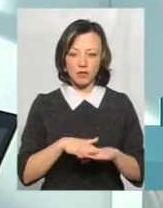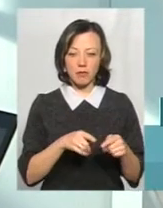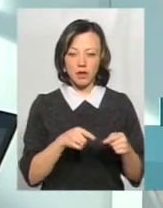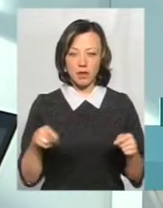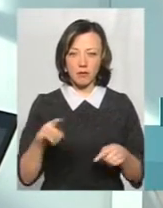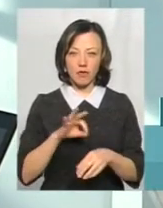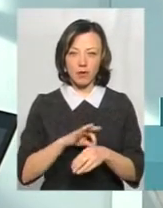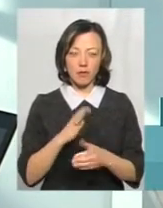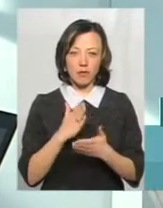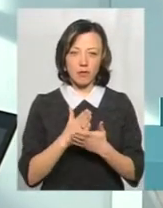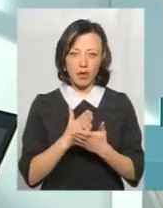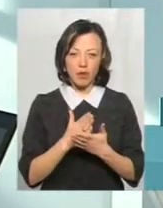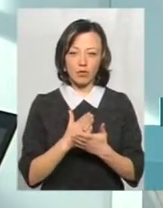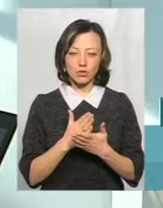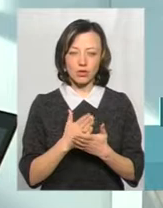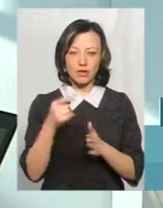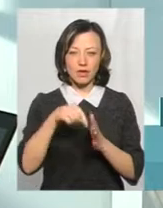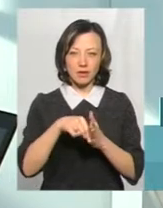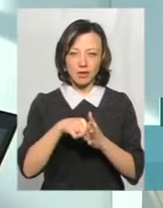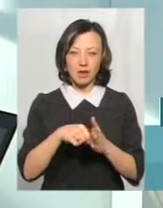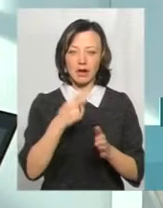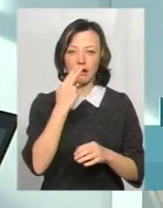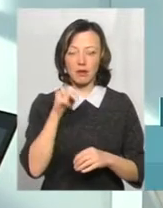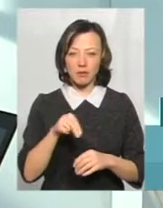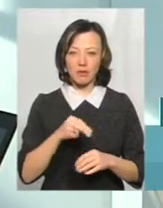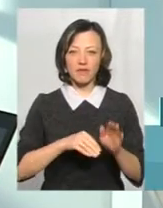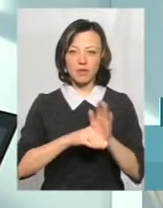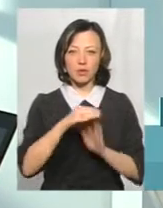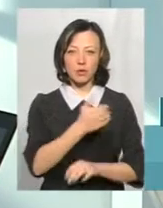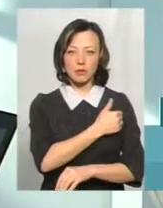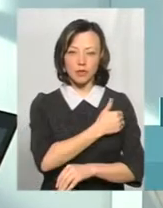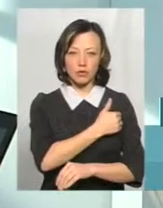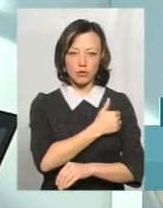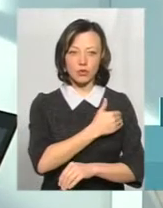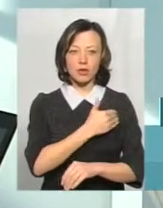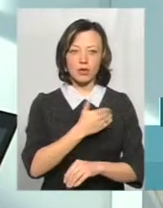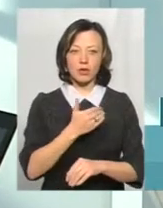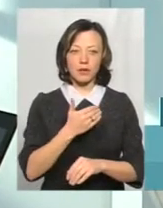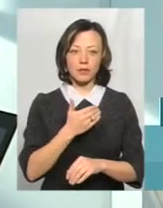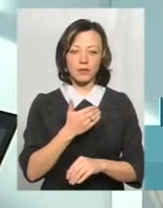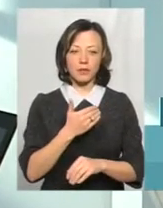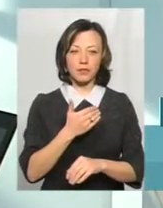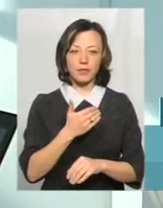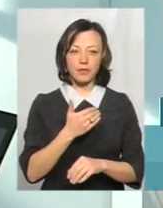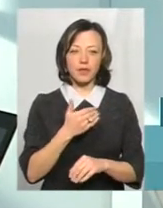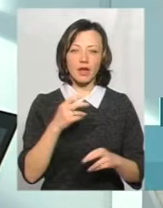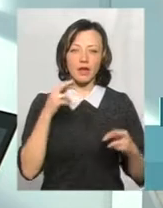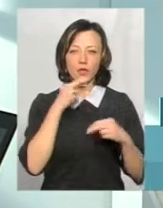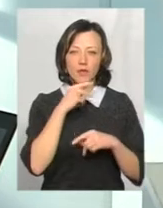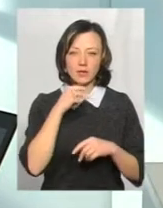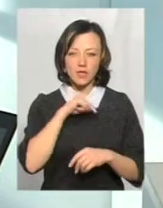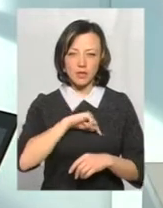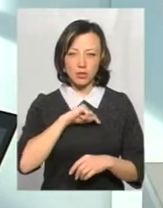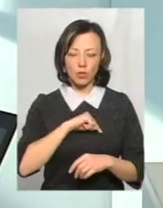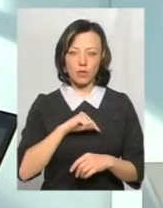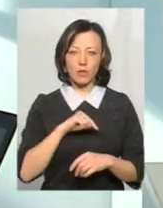Вони мають класичну клініку грипу, тобто високу температуру, при поступленні індексикаційний синдром,